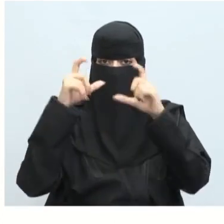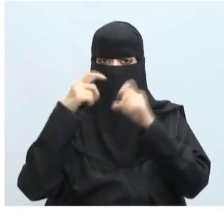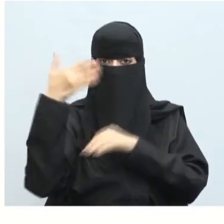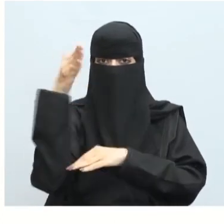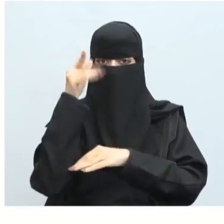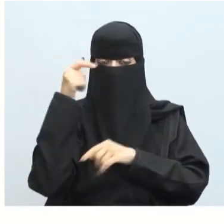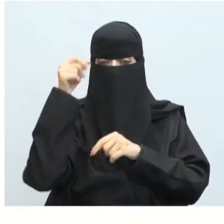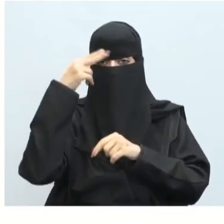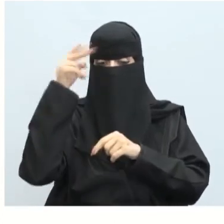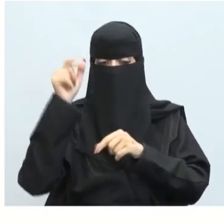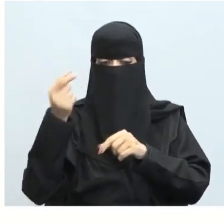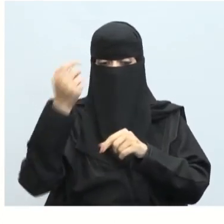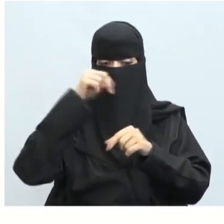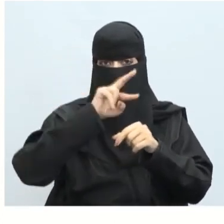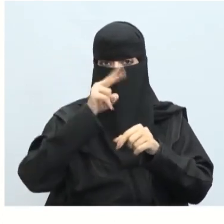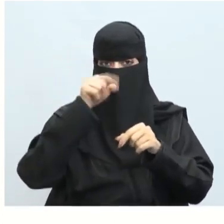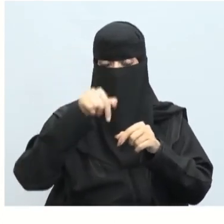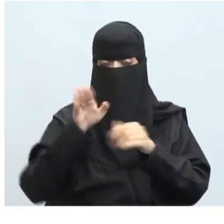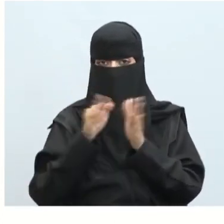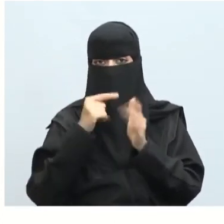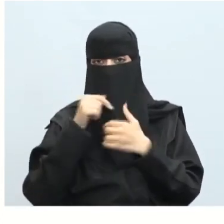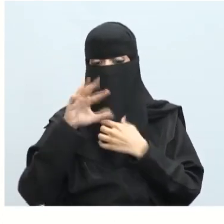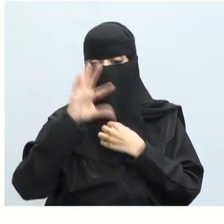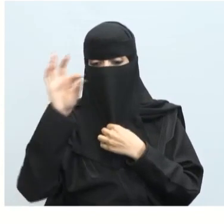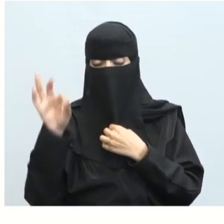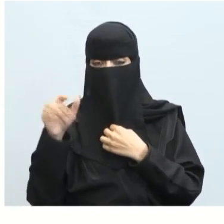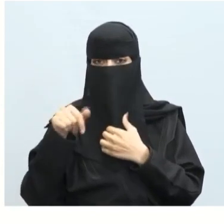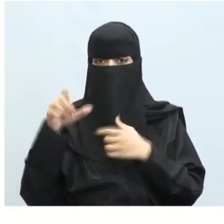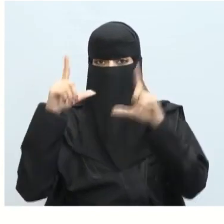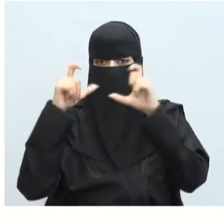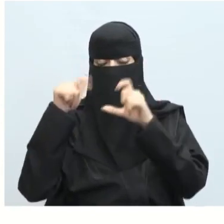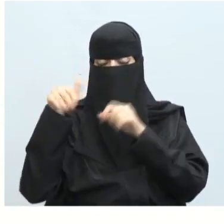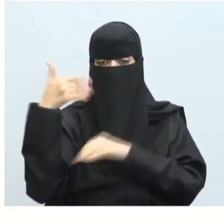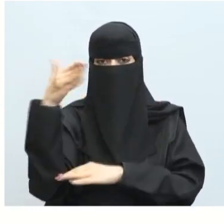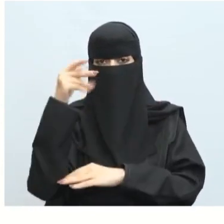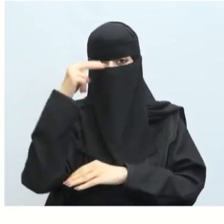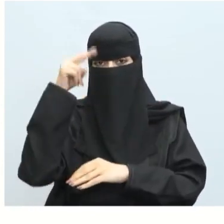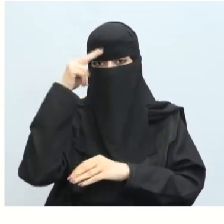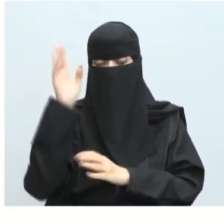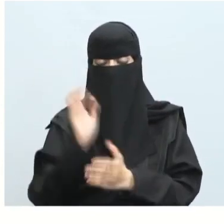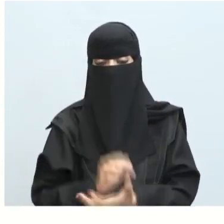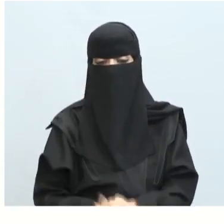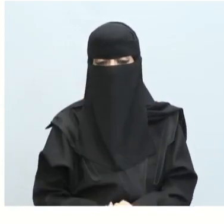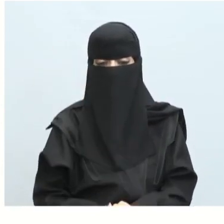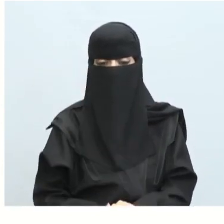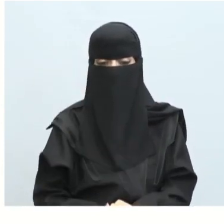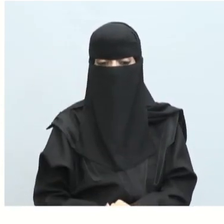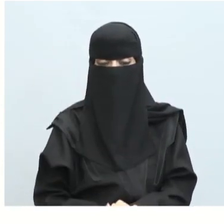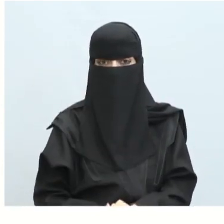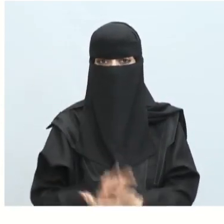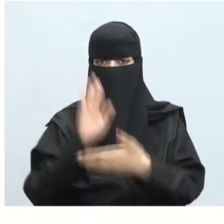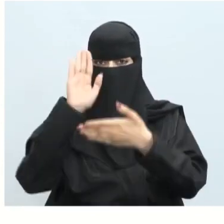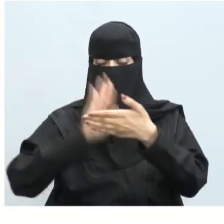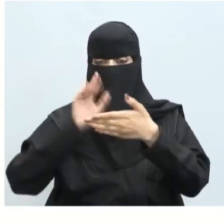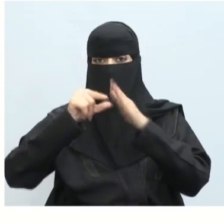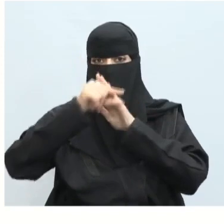من اليوزر انترفيس نستطيع أن نأخذ الامج ونضع صورة العلم لدينا كخلفية